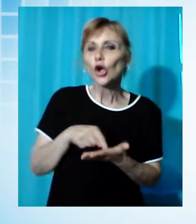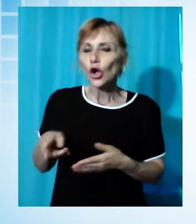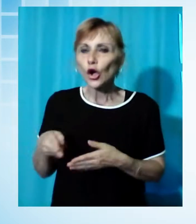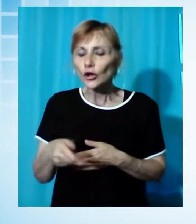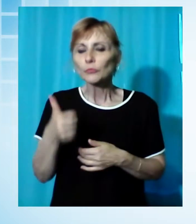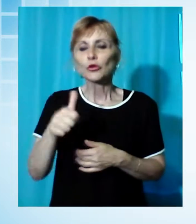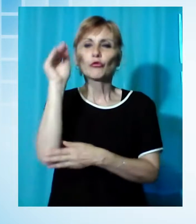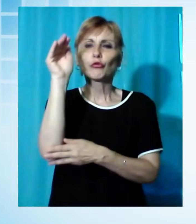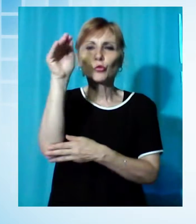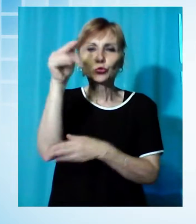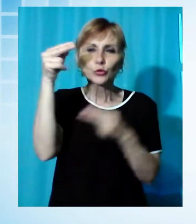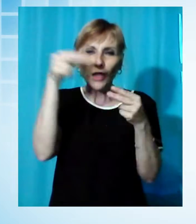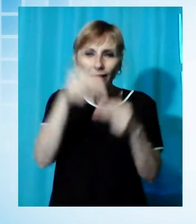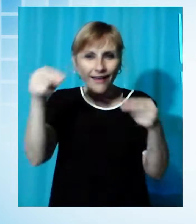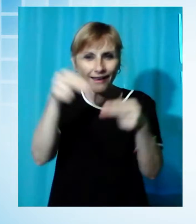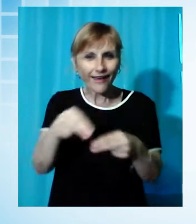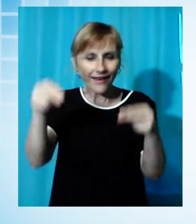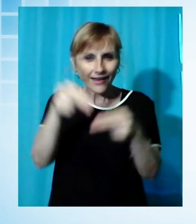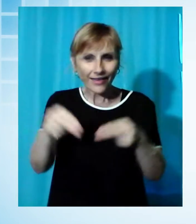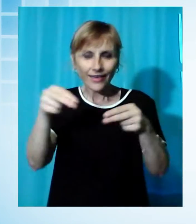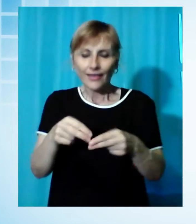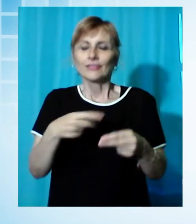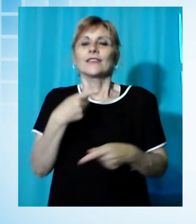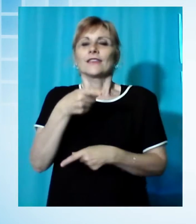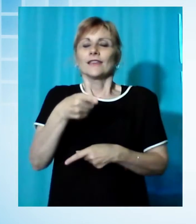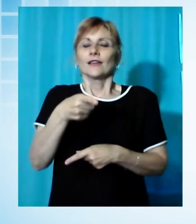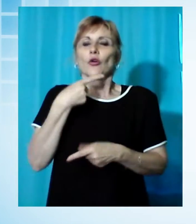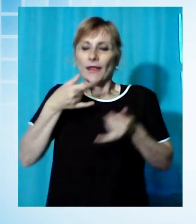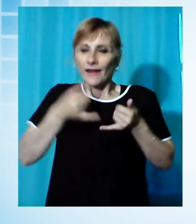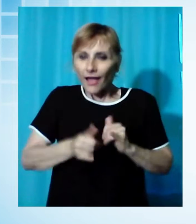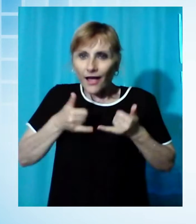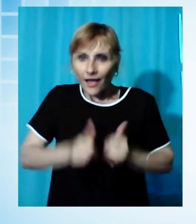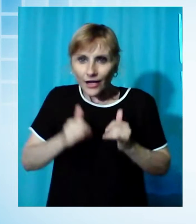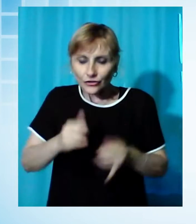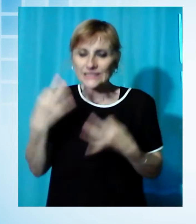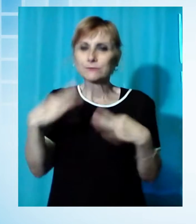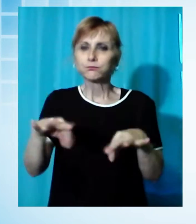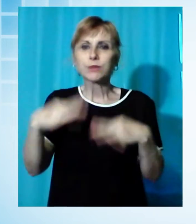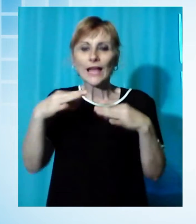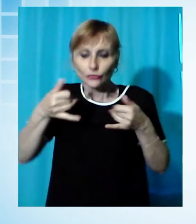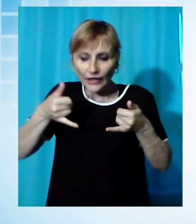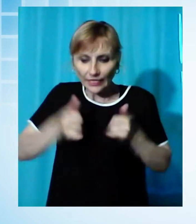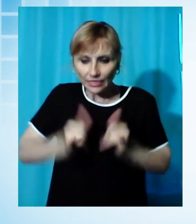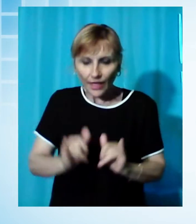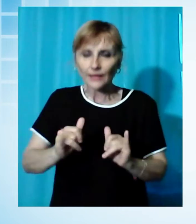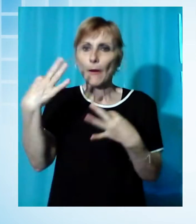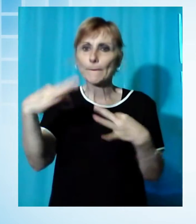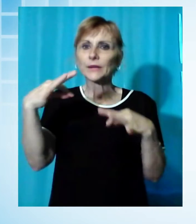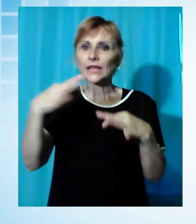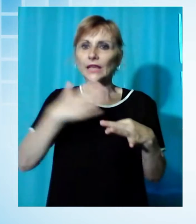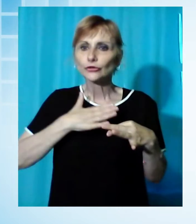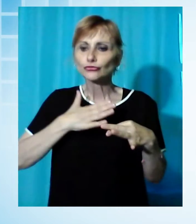anni favorirà direttamente nei corsi d'acqua della vallata la nascita di una specie nativa particolarmente pregiata. Diciamo che la